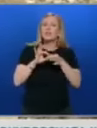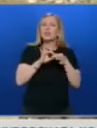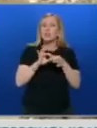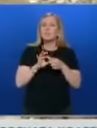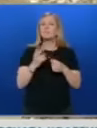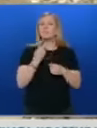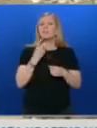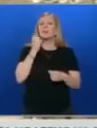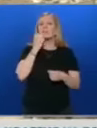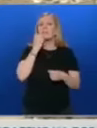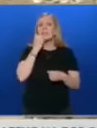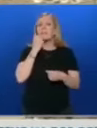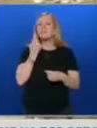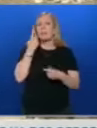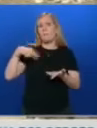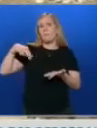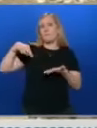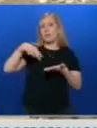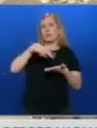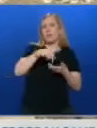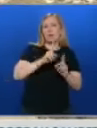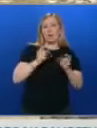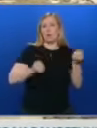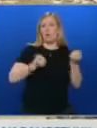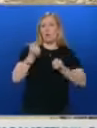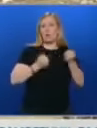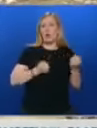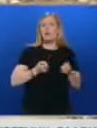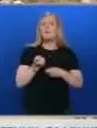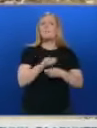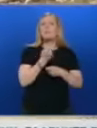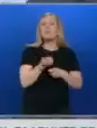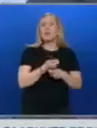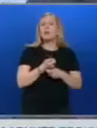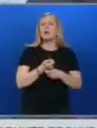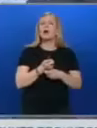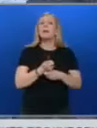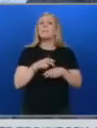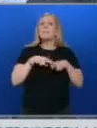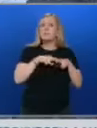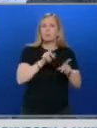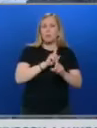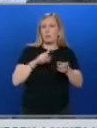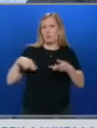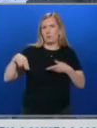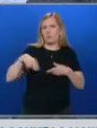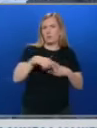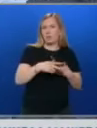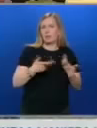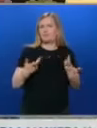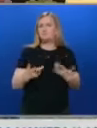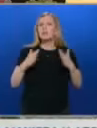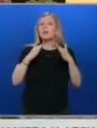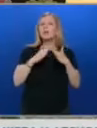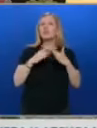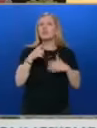може да се минава само пеша. От тук обаче не могат да минават коли на пожарната или на бърза помощ. Къщата на Димитринка изстояне сред